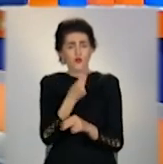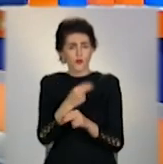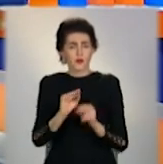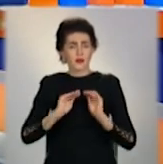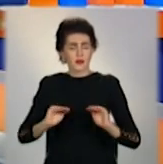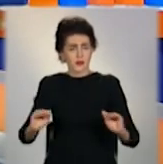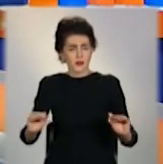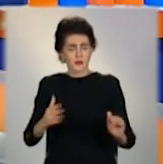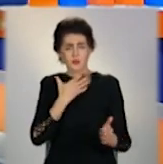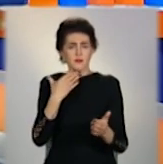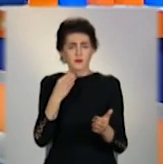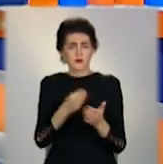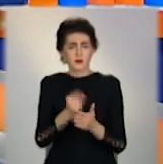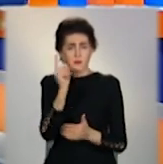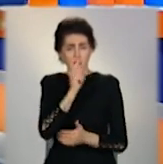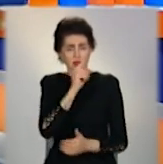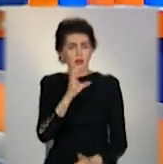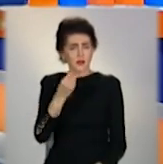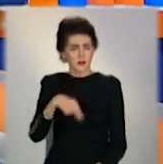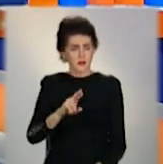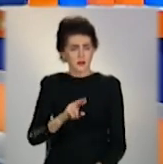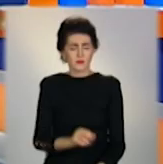власного міні-дитсадка.